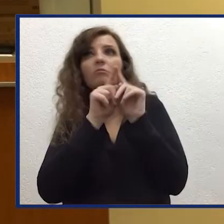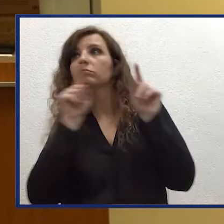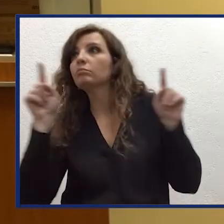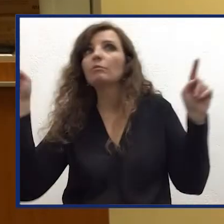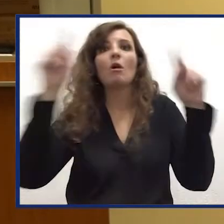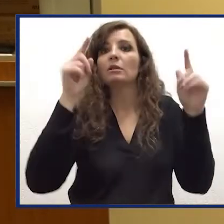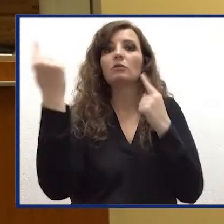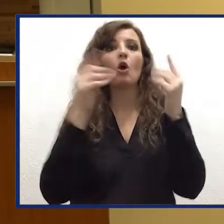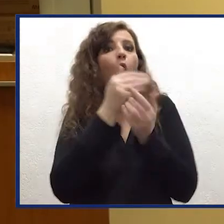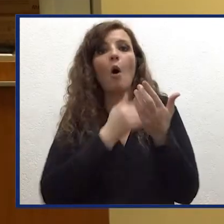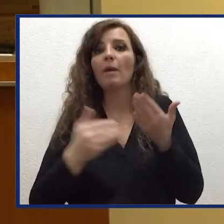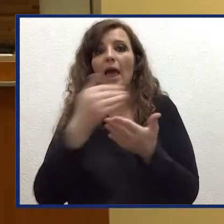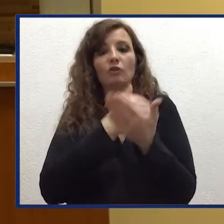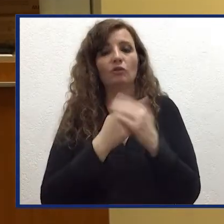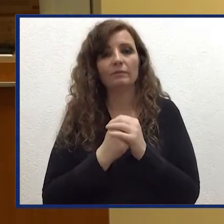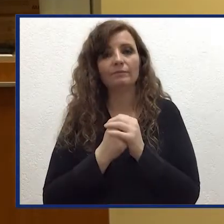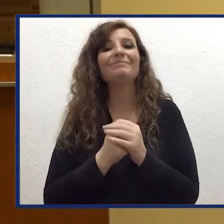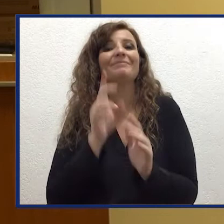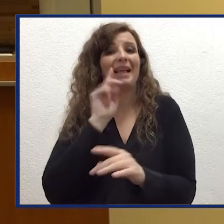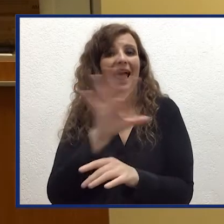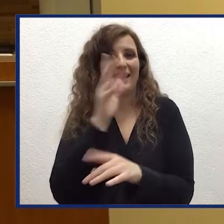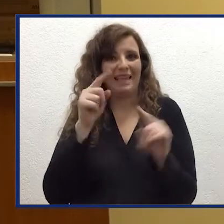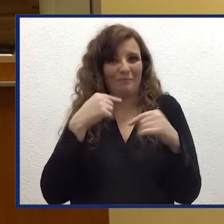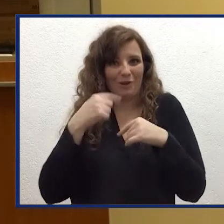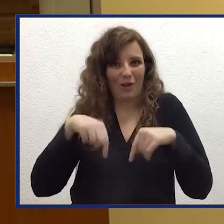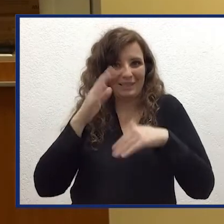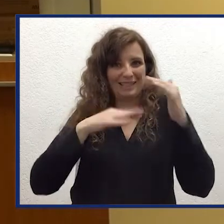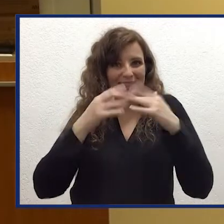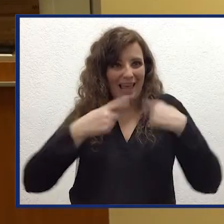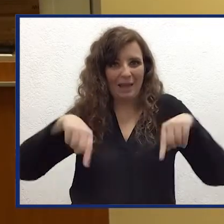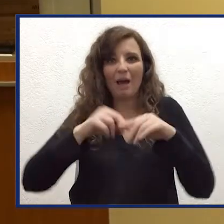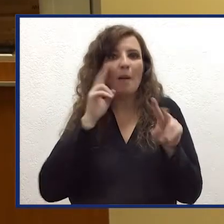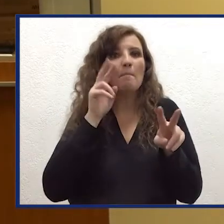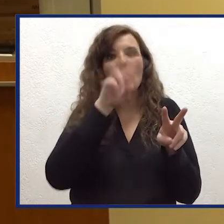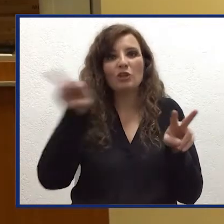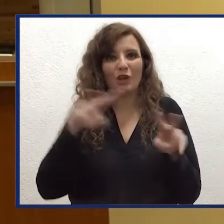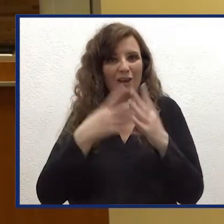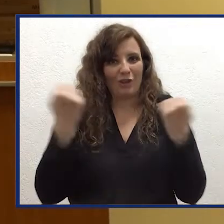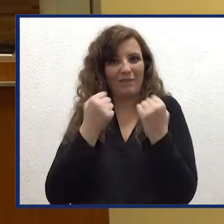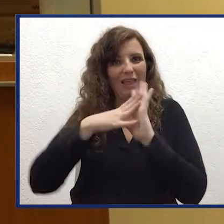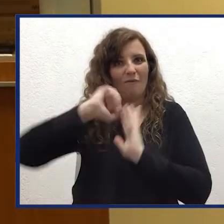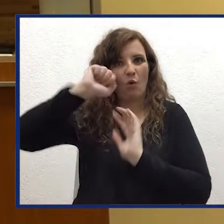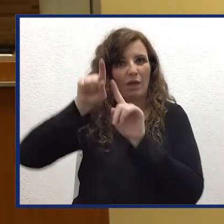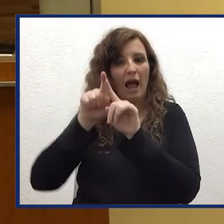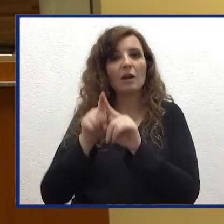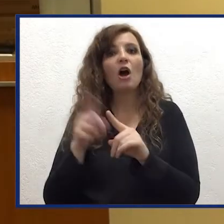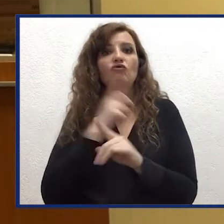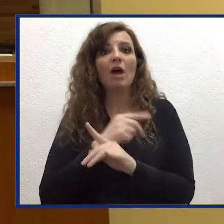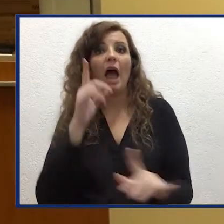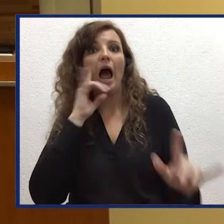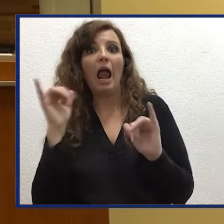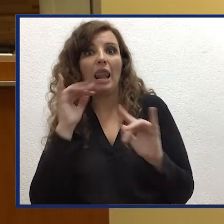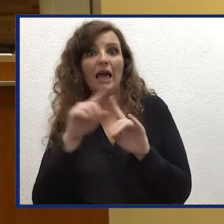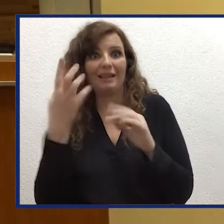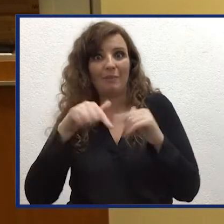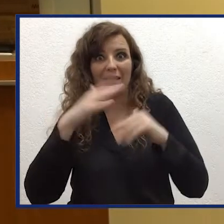globale. Questo è importante perché partendo, ad esempio, come nel nostro caso da un sistema automatico di monitoraggio dell'attività vulcanica,